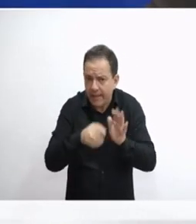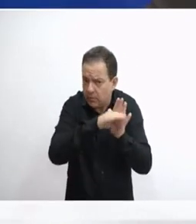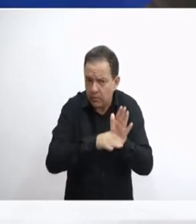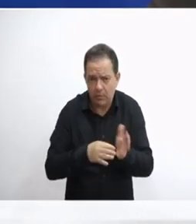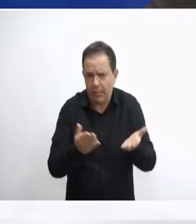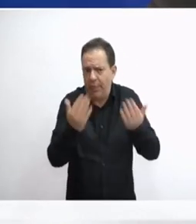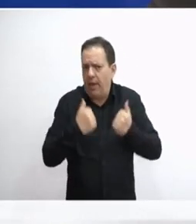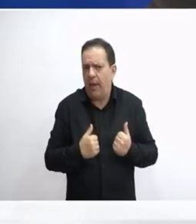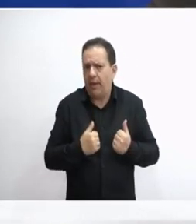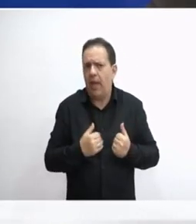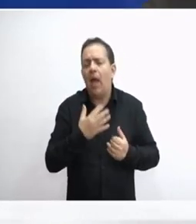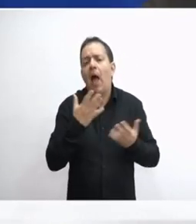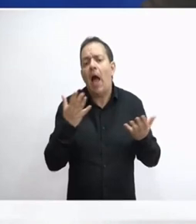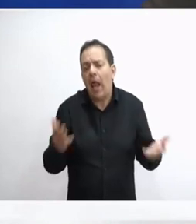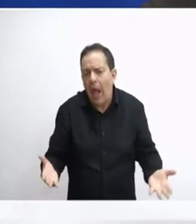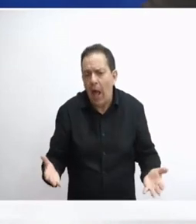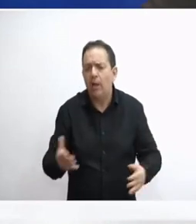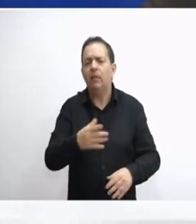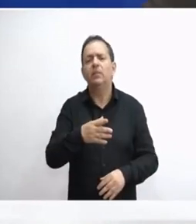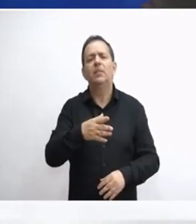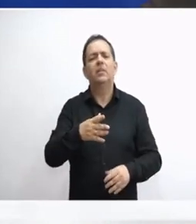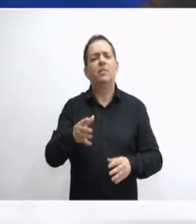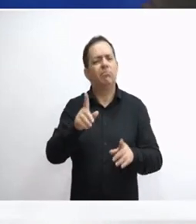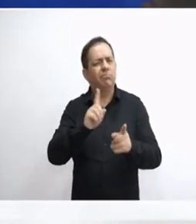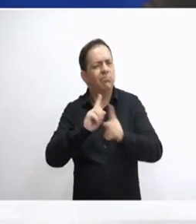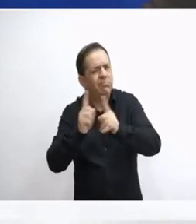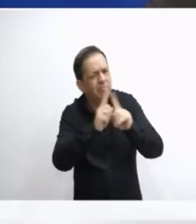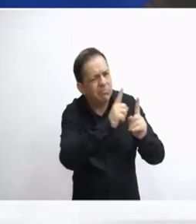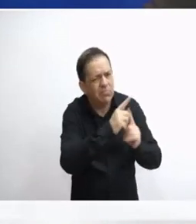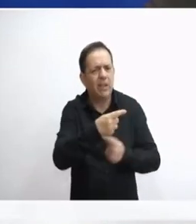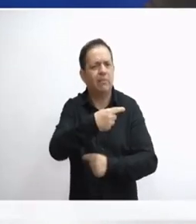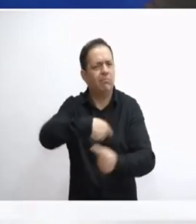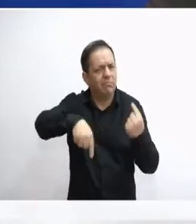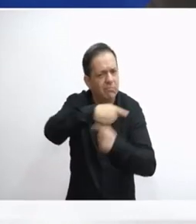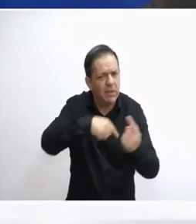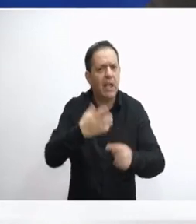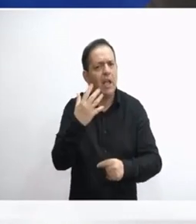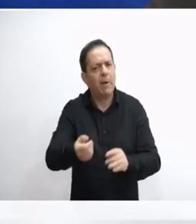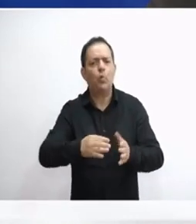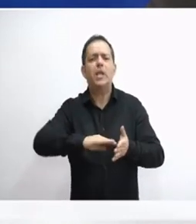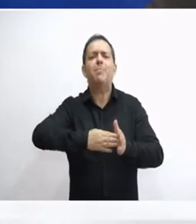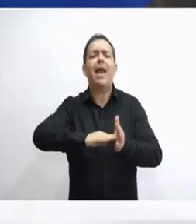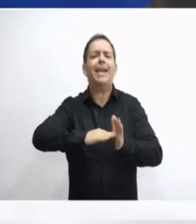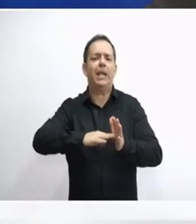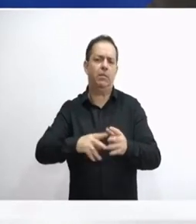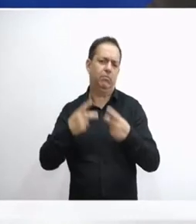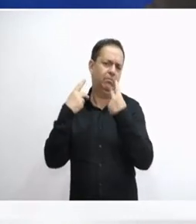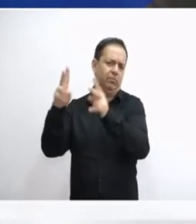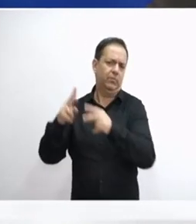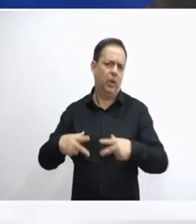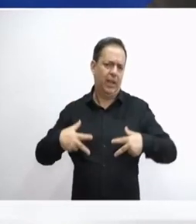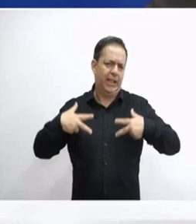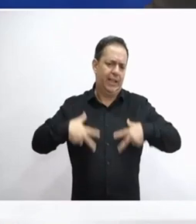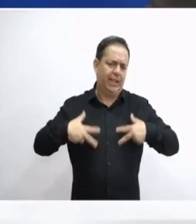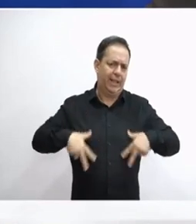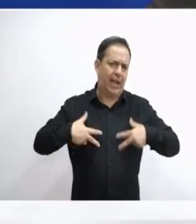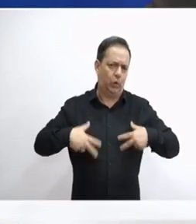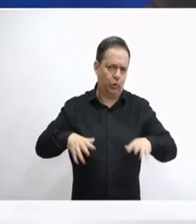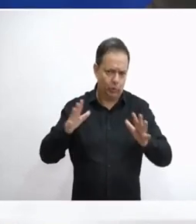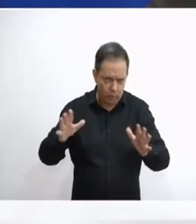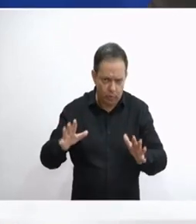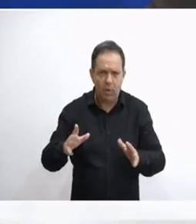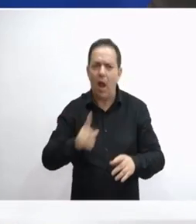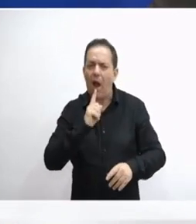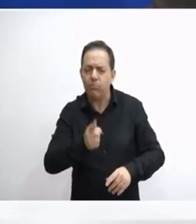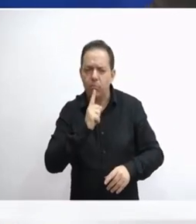ακολουθώντας αντισέντες και εντολές υπάκουοι, υπάλληλοι, που σήμερα θέλουν να λέγονται κυβερνητικοί μηχανισμοί, πραγματικά μας